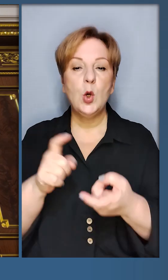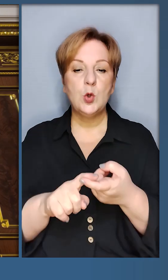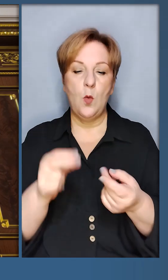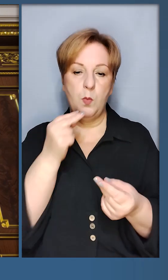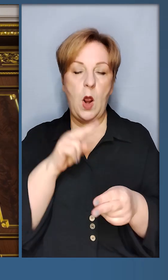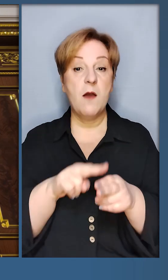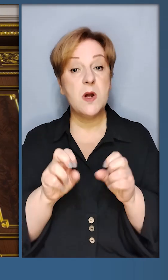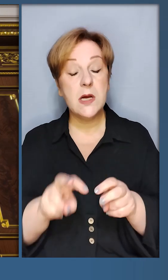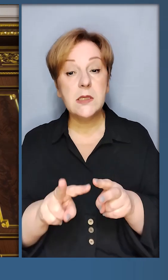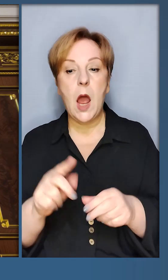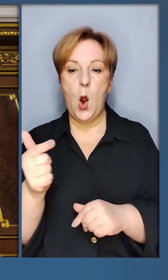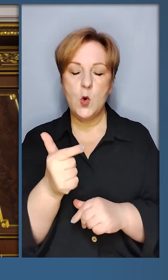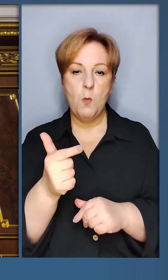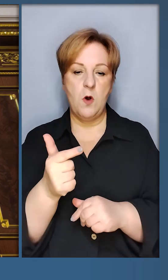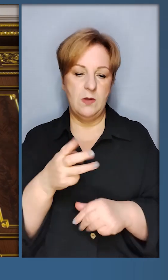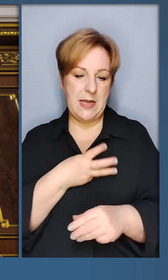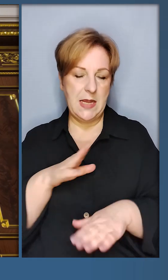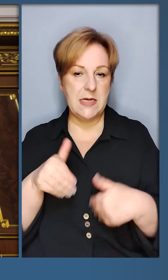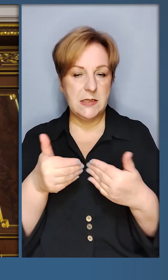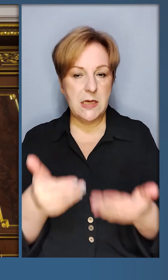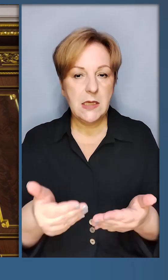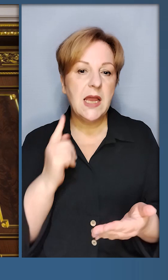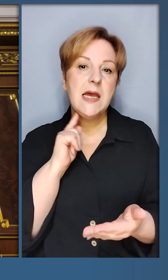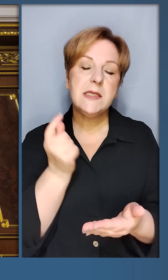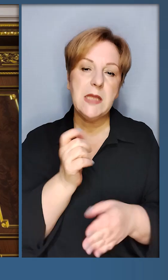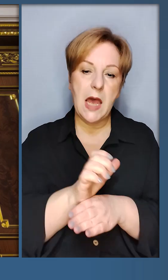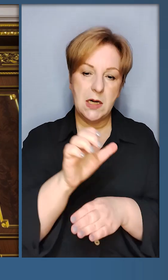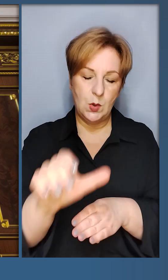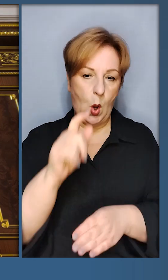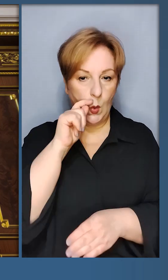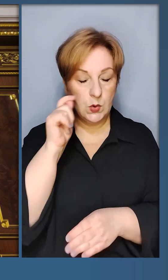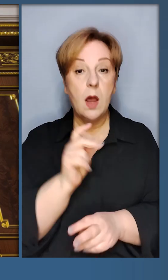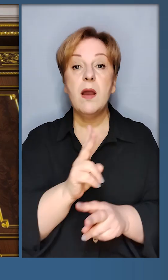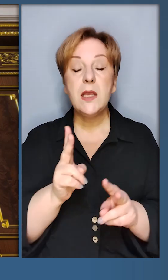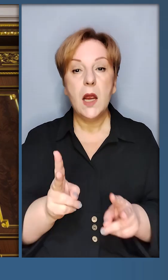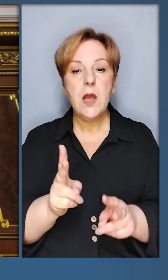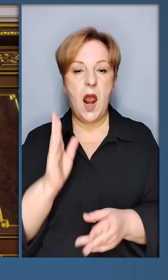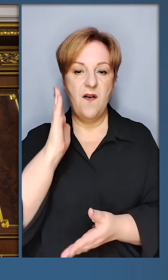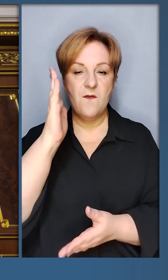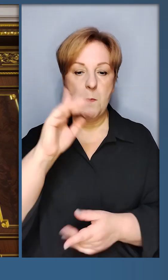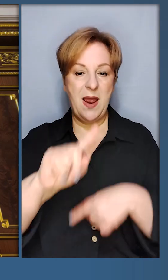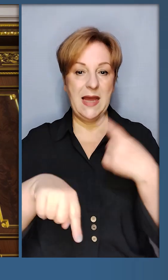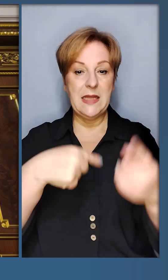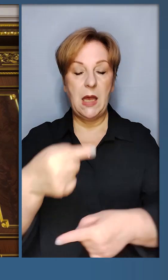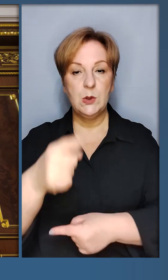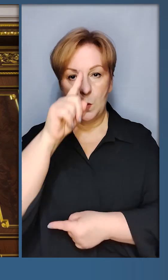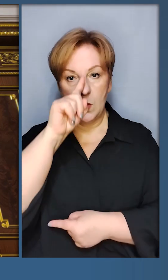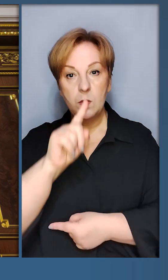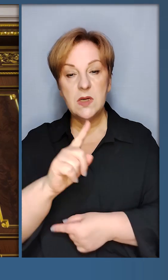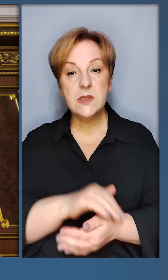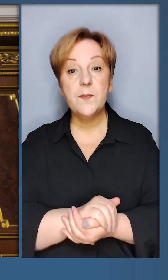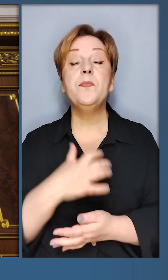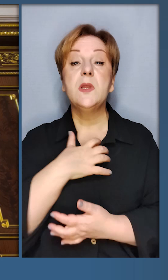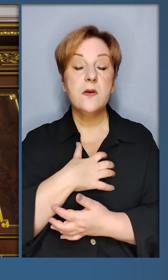продовольчої безпеки та гуманітарної ініціативи «Дзерно з України», який відбудеться наступного